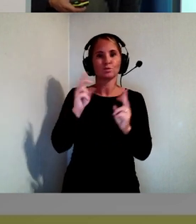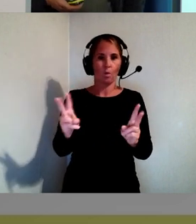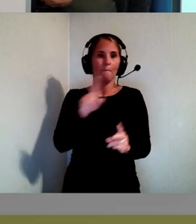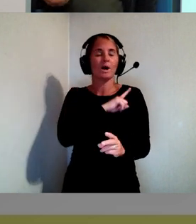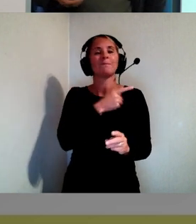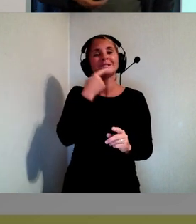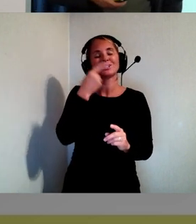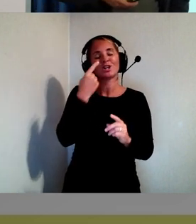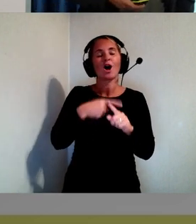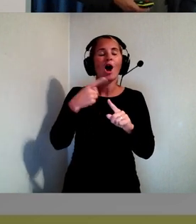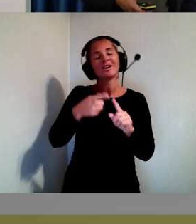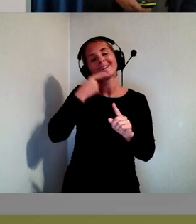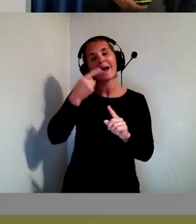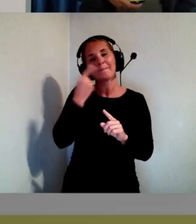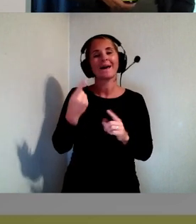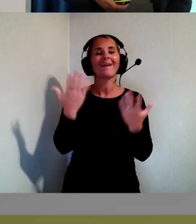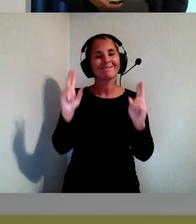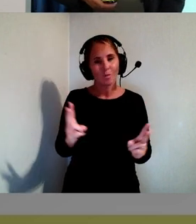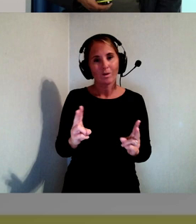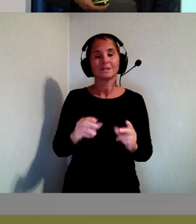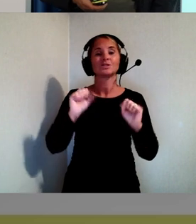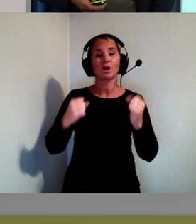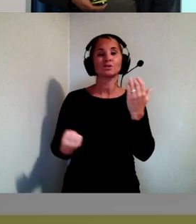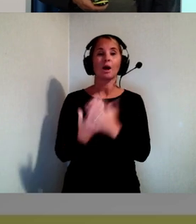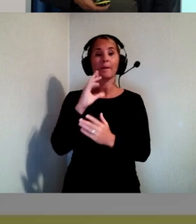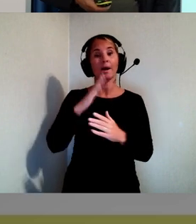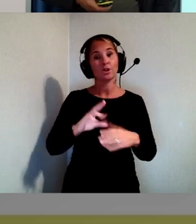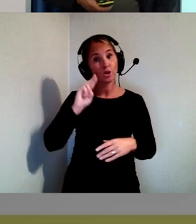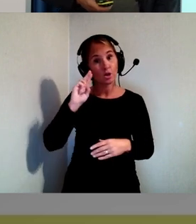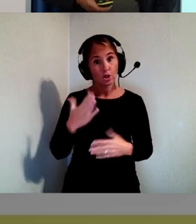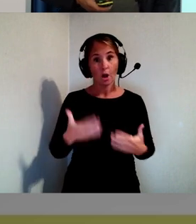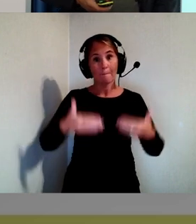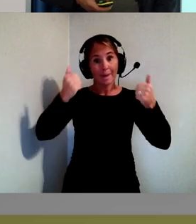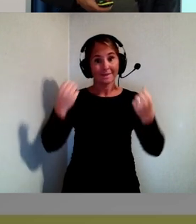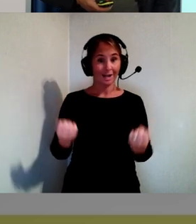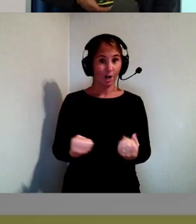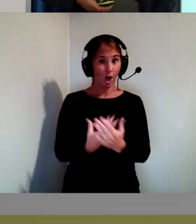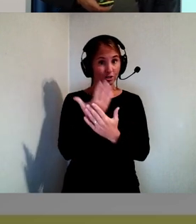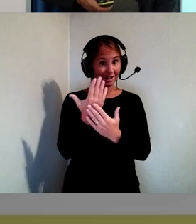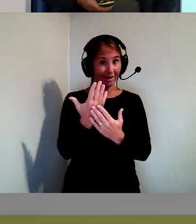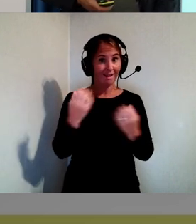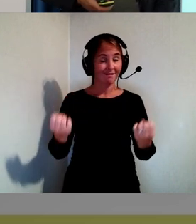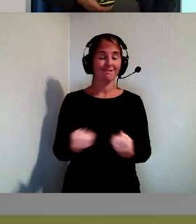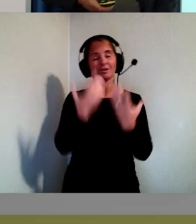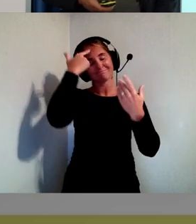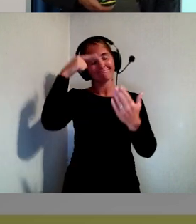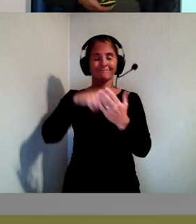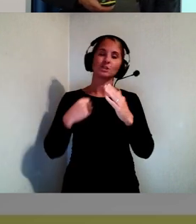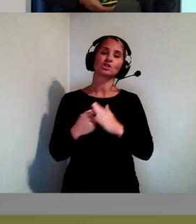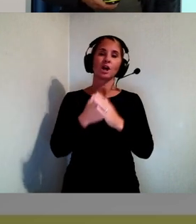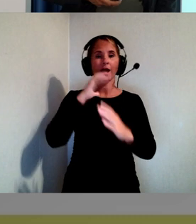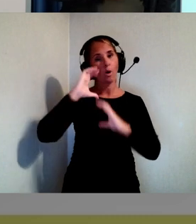så ska det skapas nya och bättre lösningar för att stödja kommunikation.